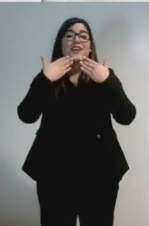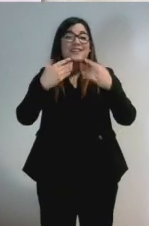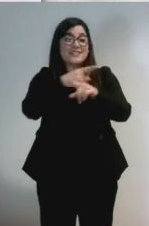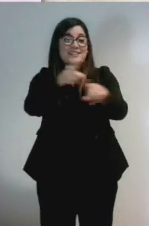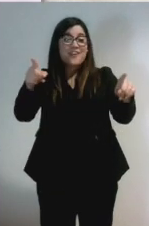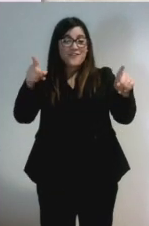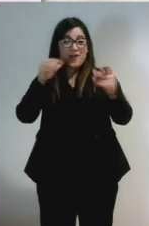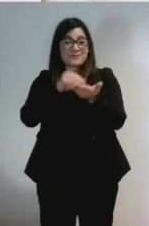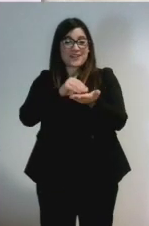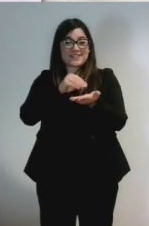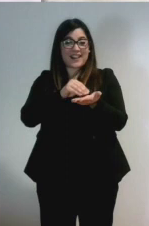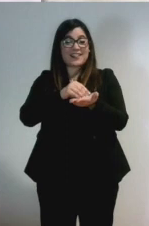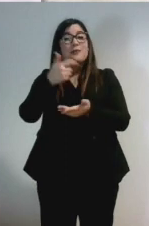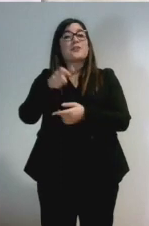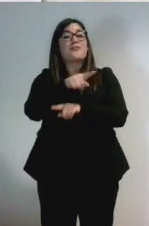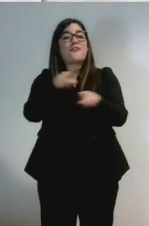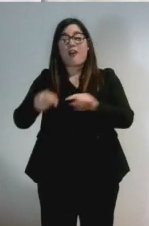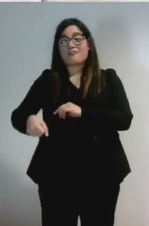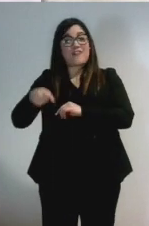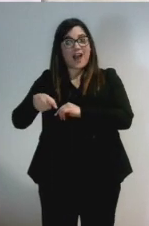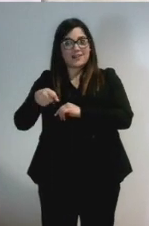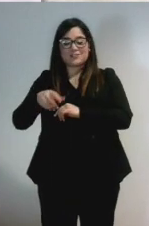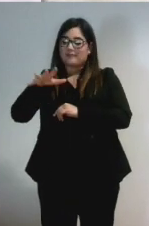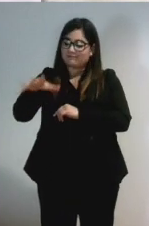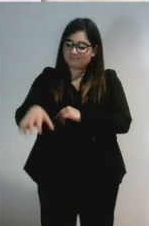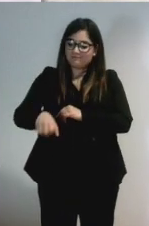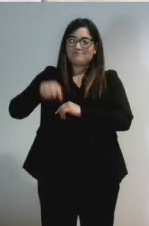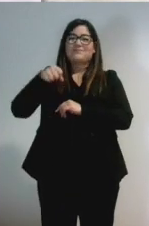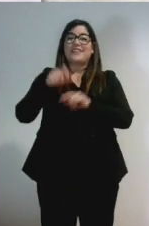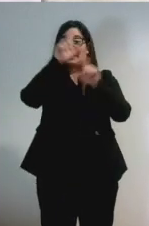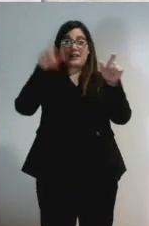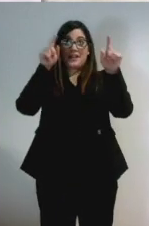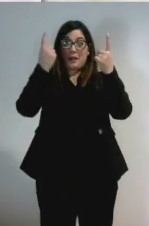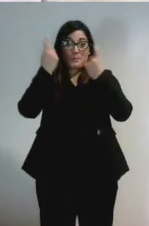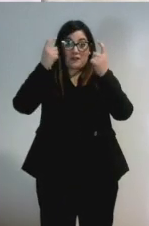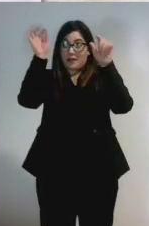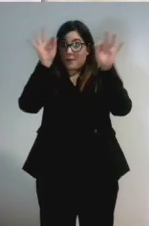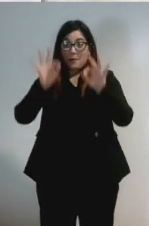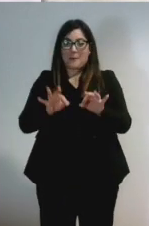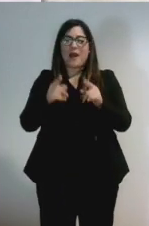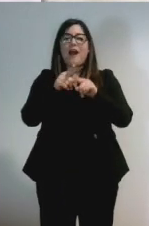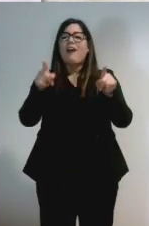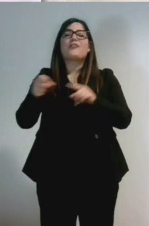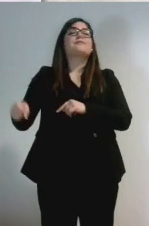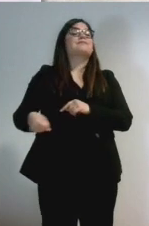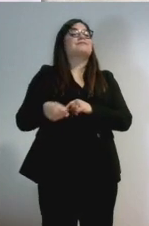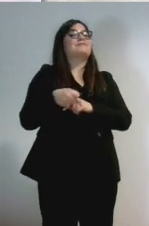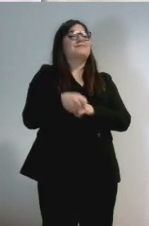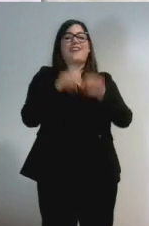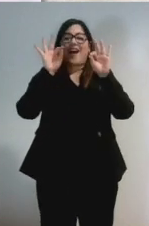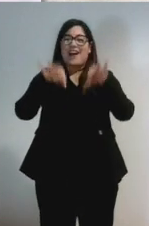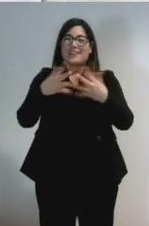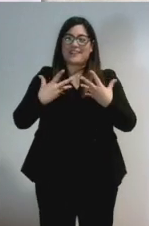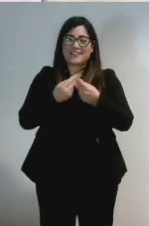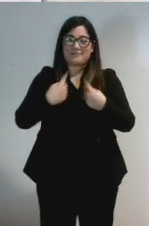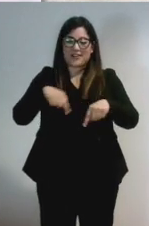avete preso la valigia, siete partiti da ogni parte d'Italia e oggi siete qui insieme a noi. L'assemblea nazionale di Anci Giovani è l